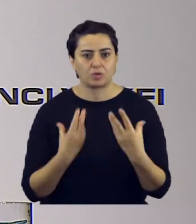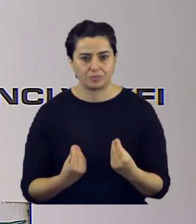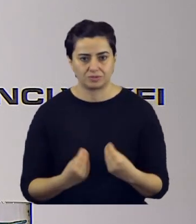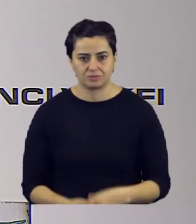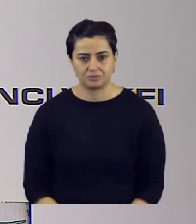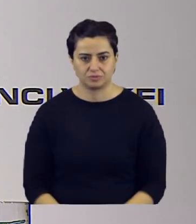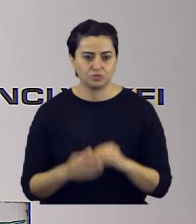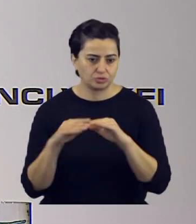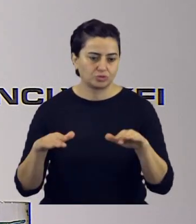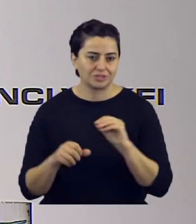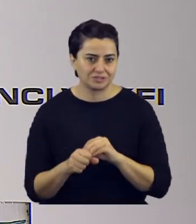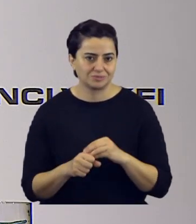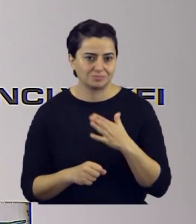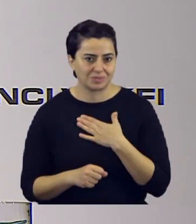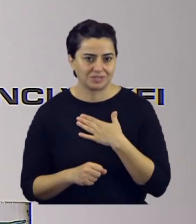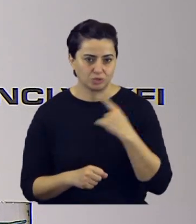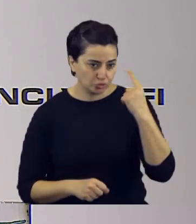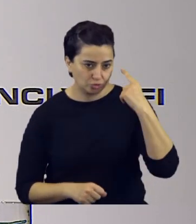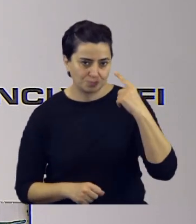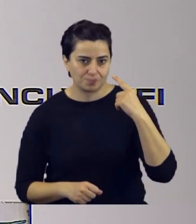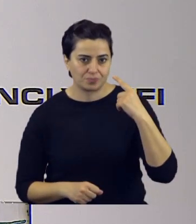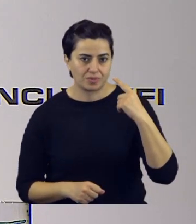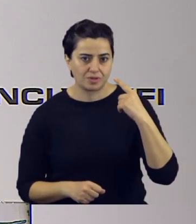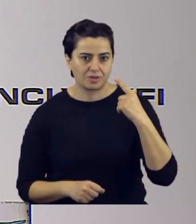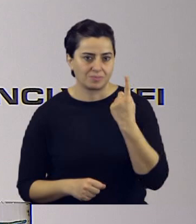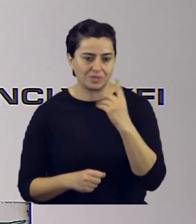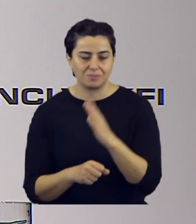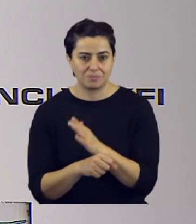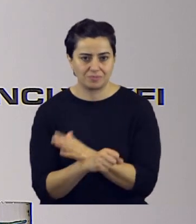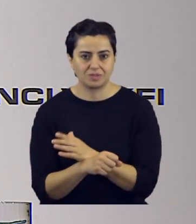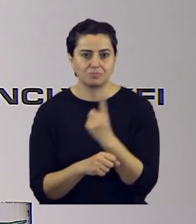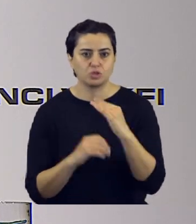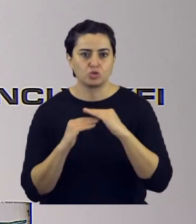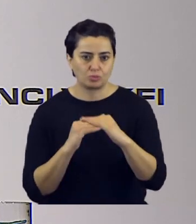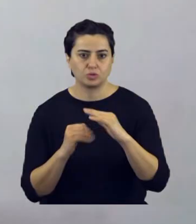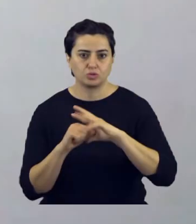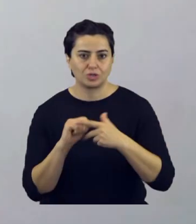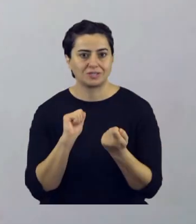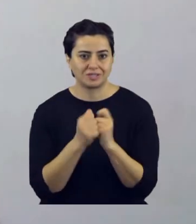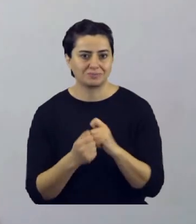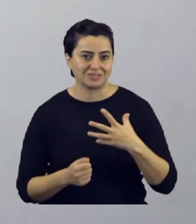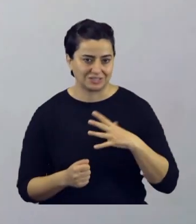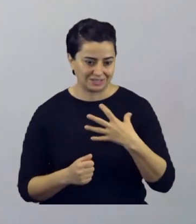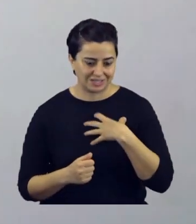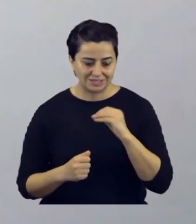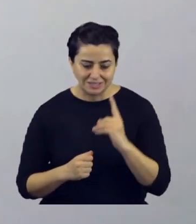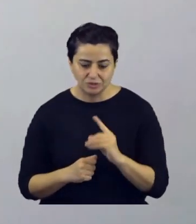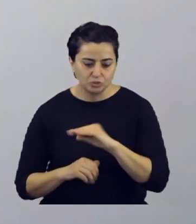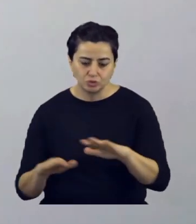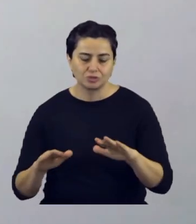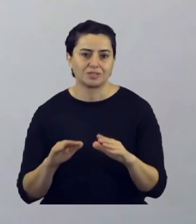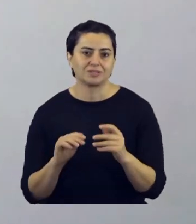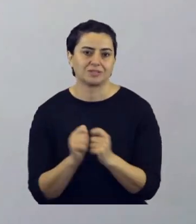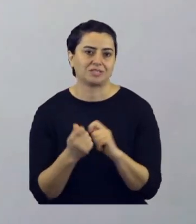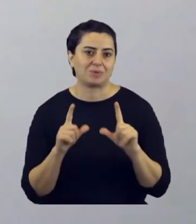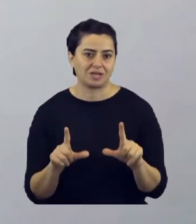etmekti. Çocuklara özellikle. Çünkü ben şey düşünüyorum. Bir ülkeyi, toplumu, dünyayı değiştirmek istiyorsak önce çocuklardan